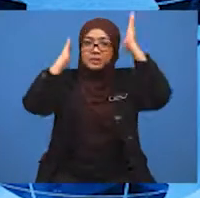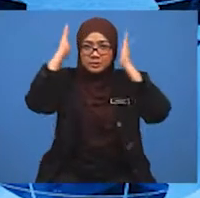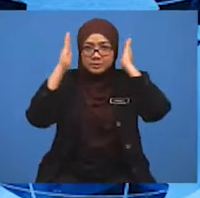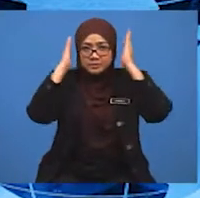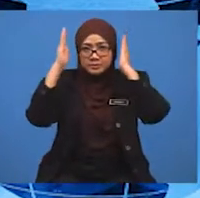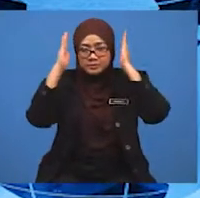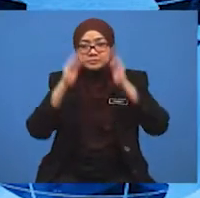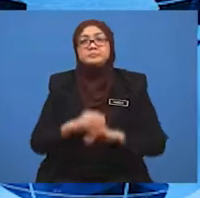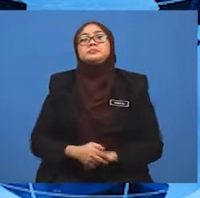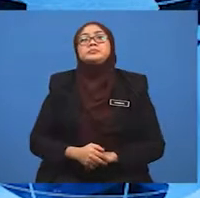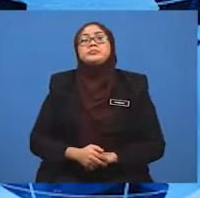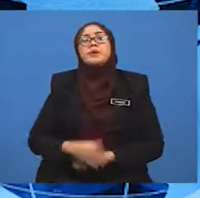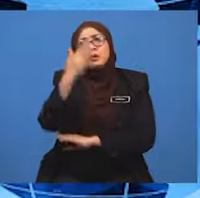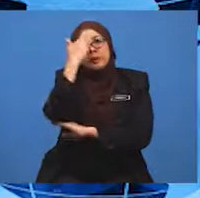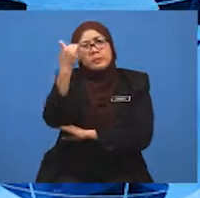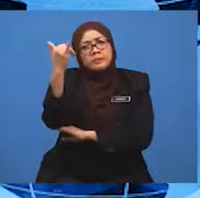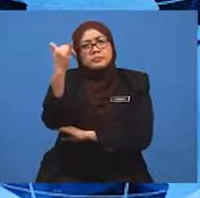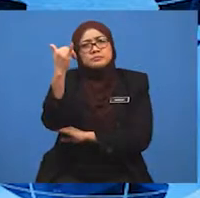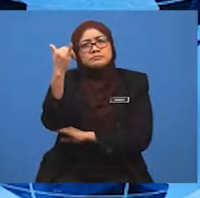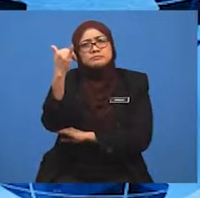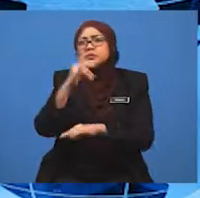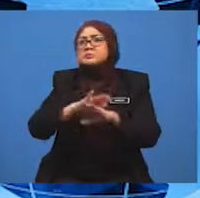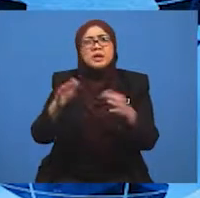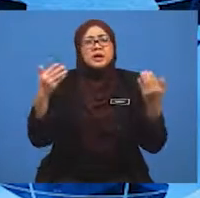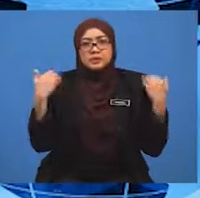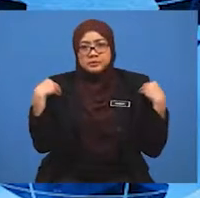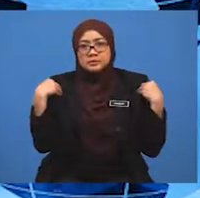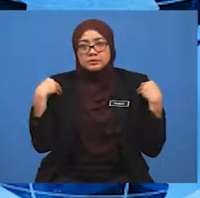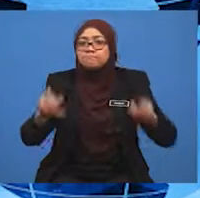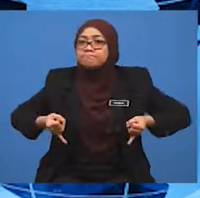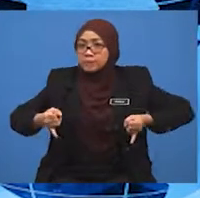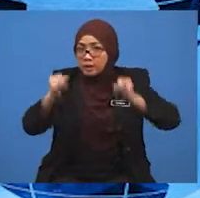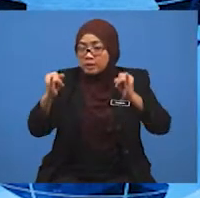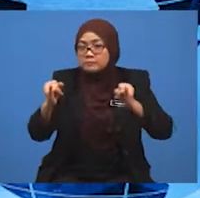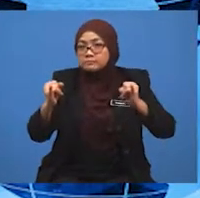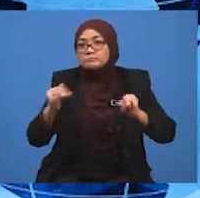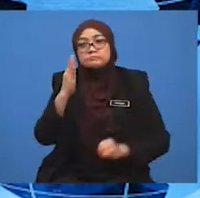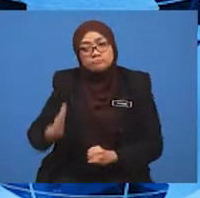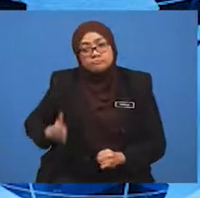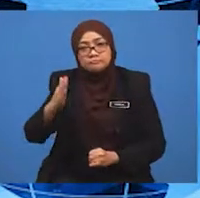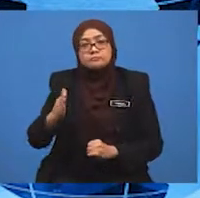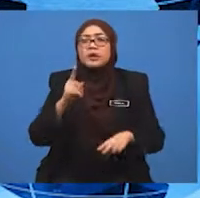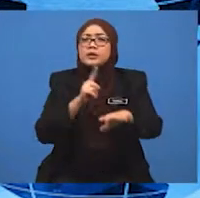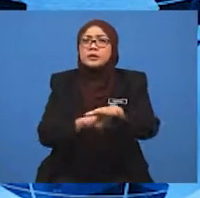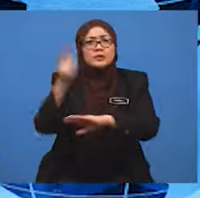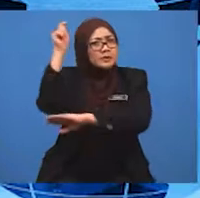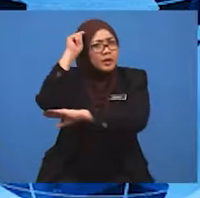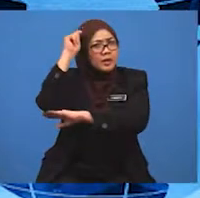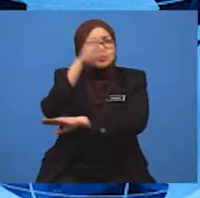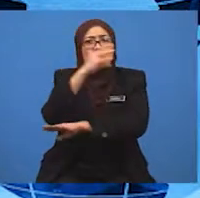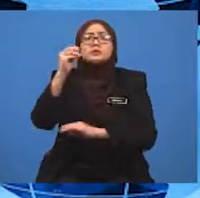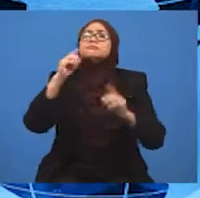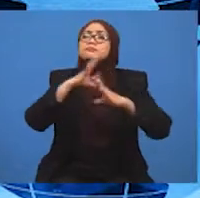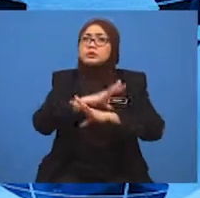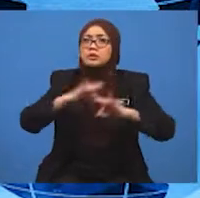mengapakah tidak terdapat perkhidmatan kereta api di negeri Terengganu dan Sarawak?